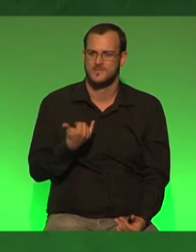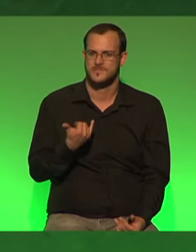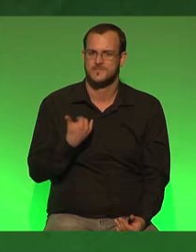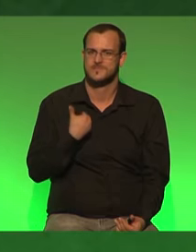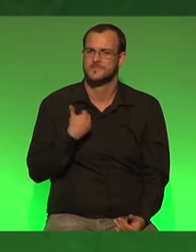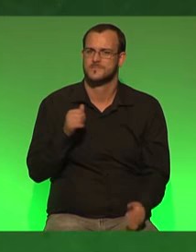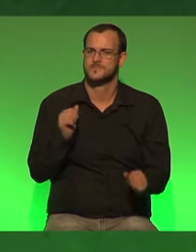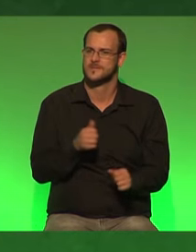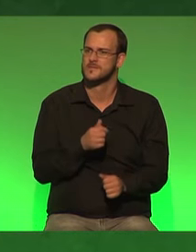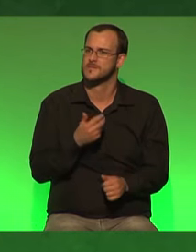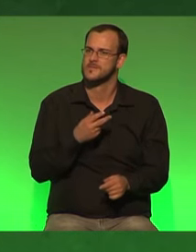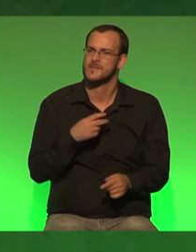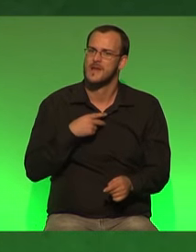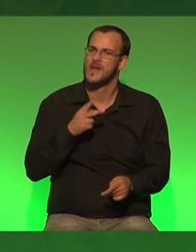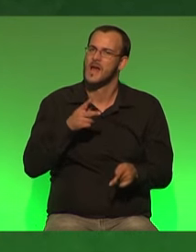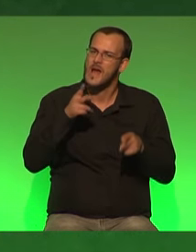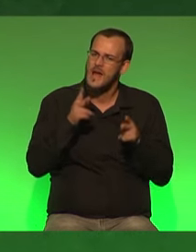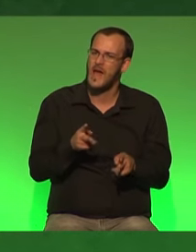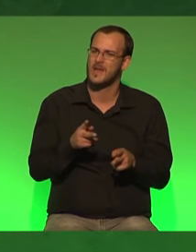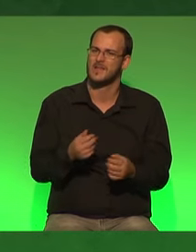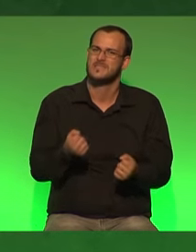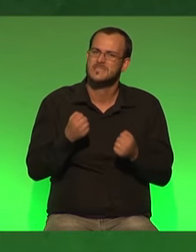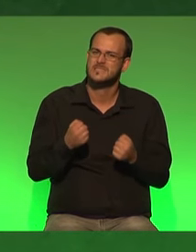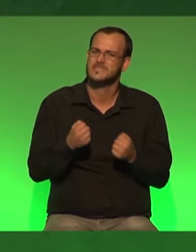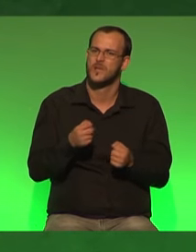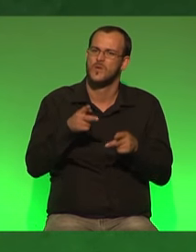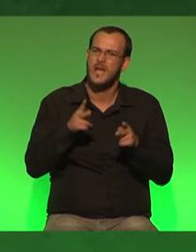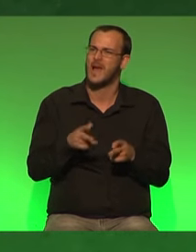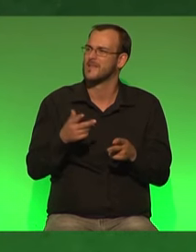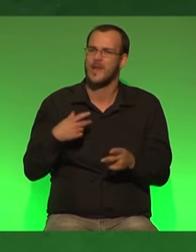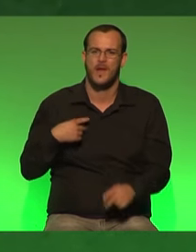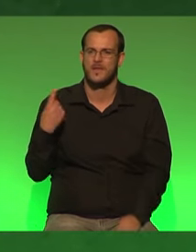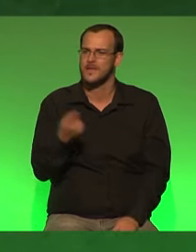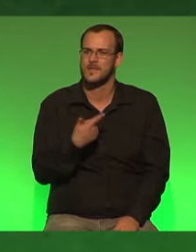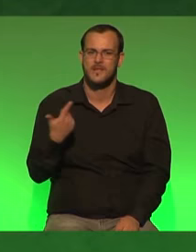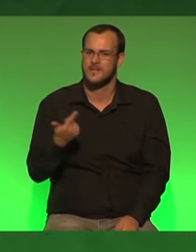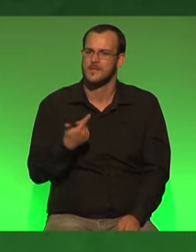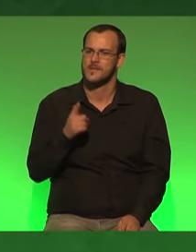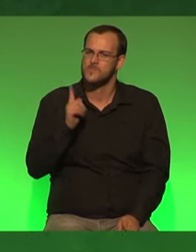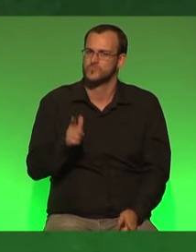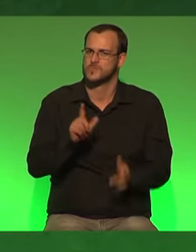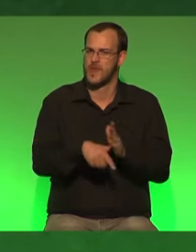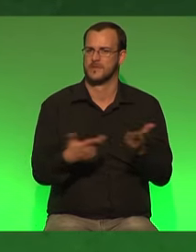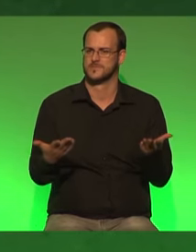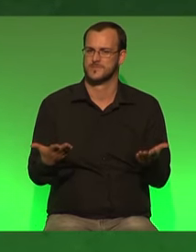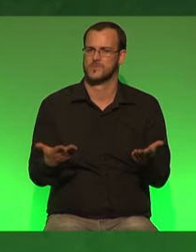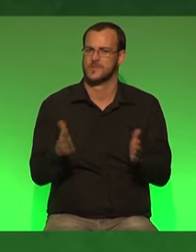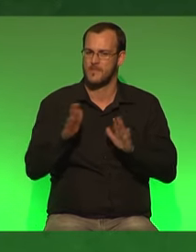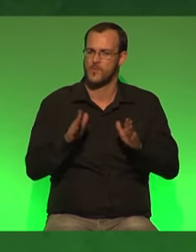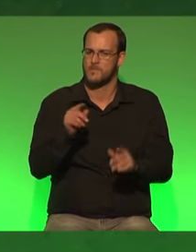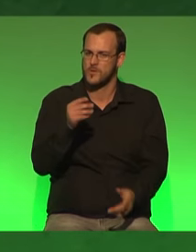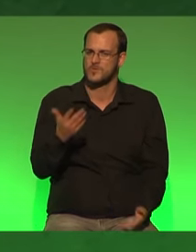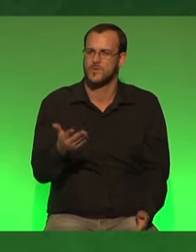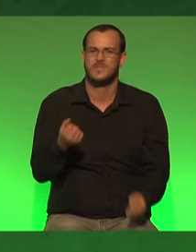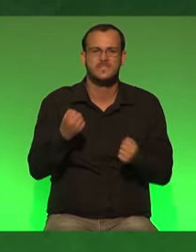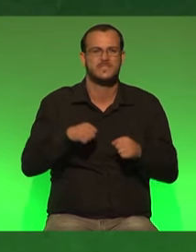gleiche recht auf sicherheit und auf gerechtigkeit das muss demokratie nämlich leisten ein sicheres leben für